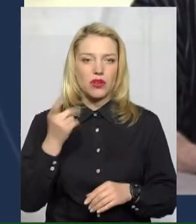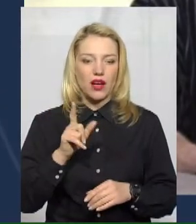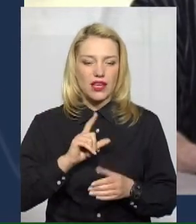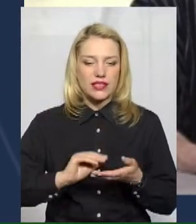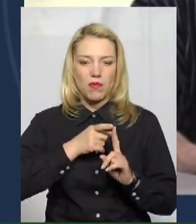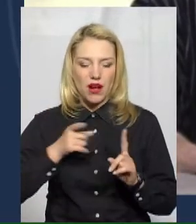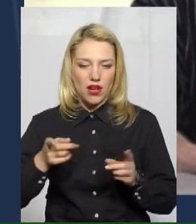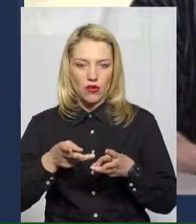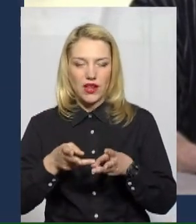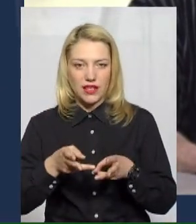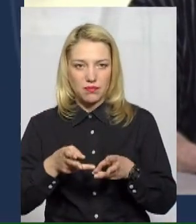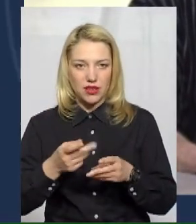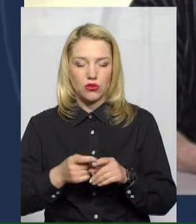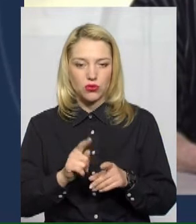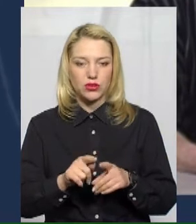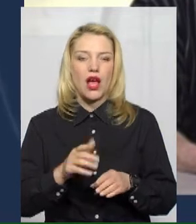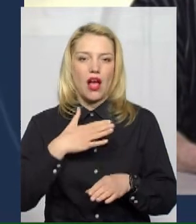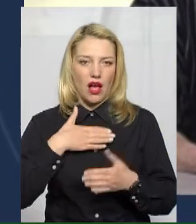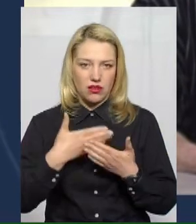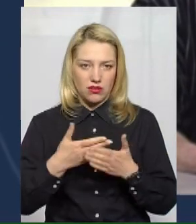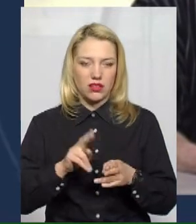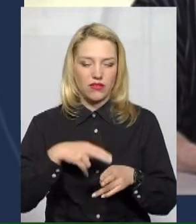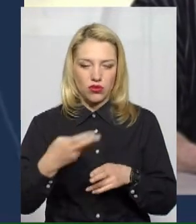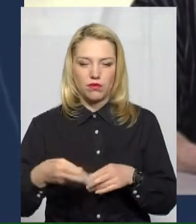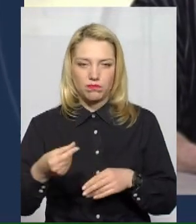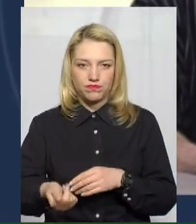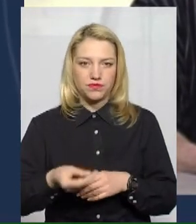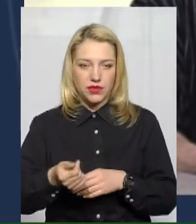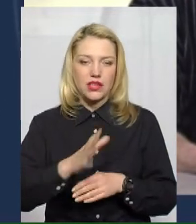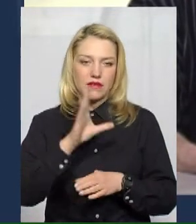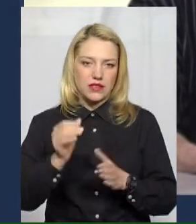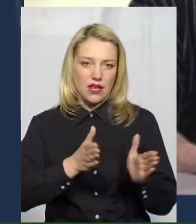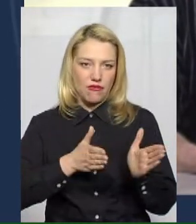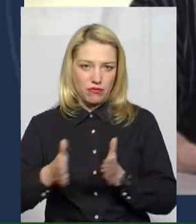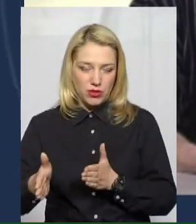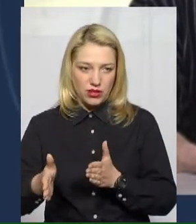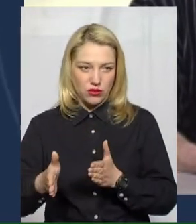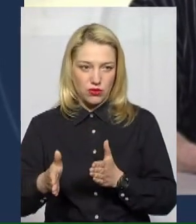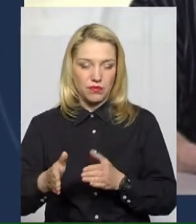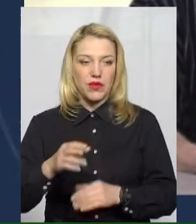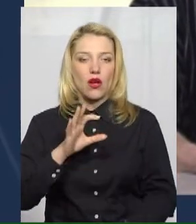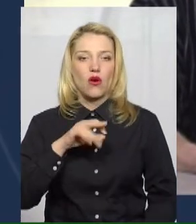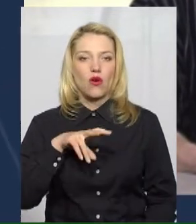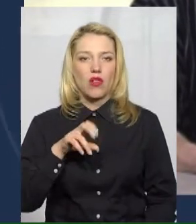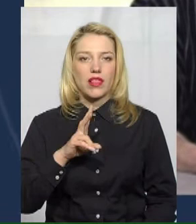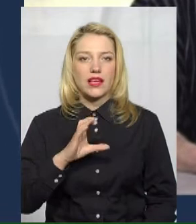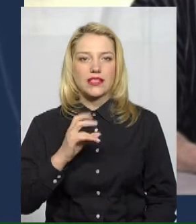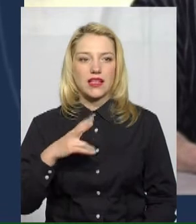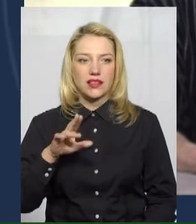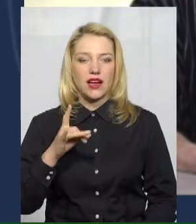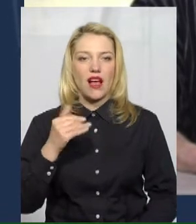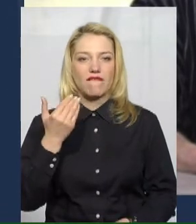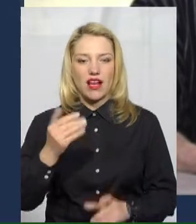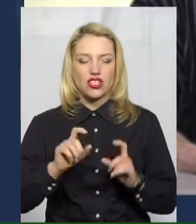споживачами активного газуця і з поточними платежами «Усе гаразд». Пане Олександре, а в вашій